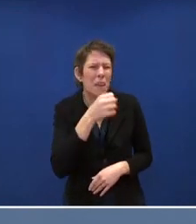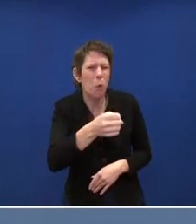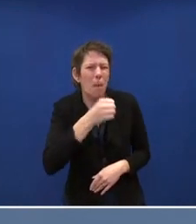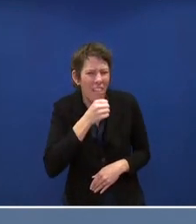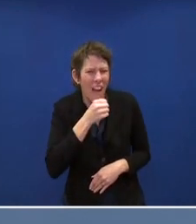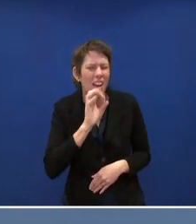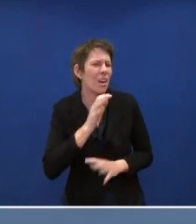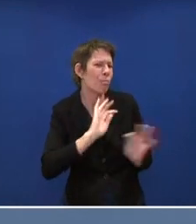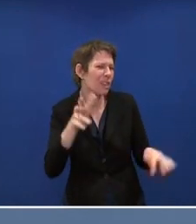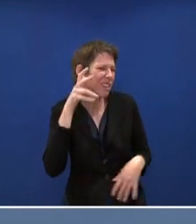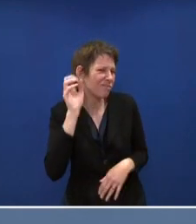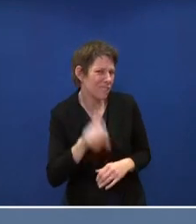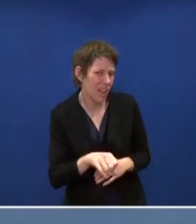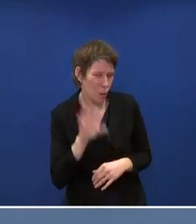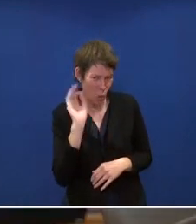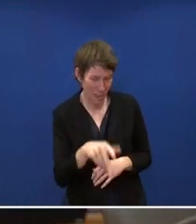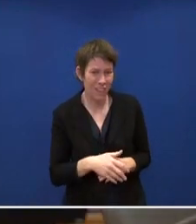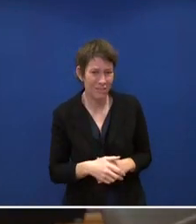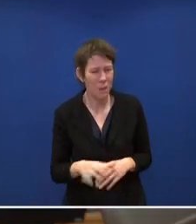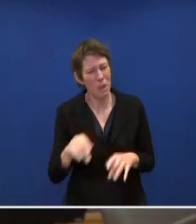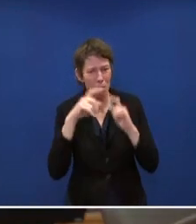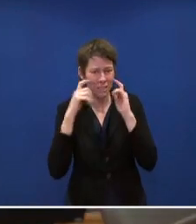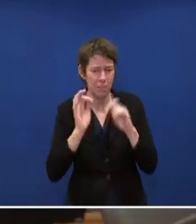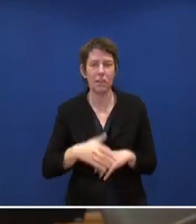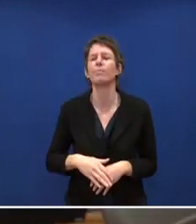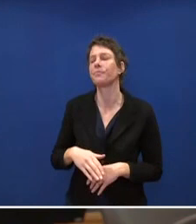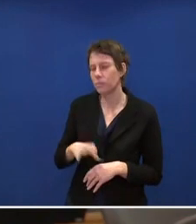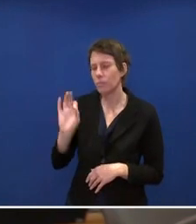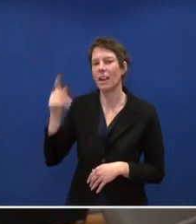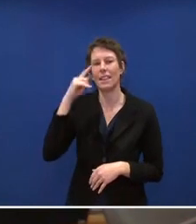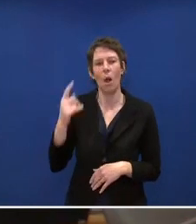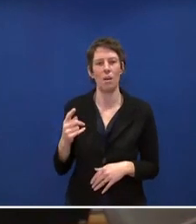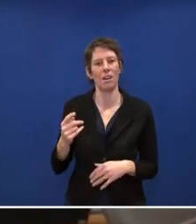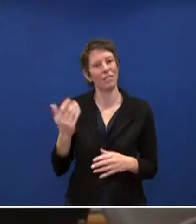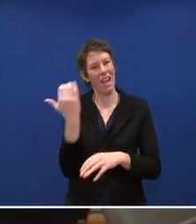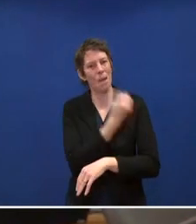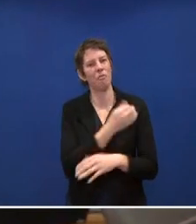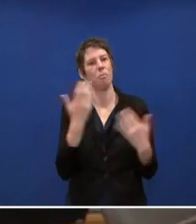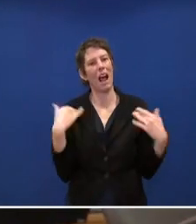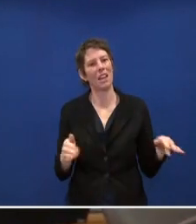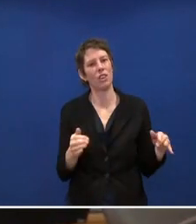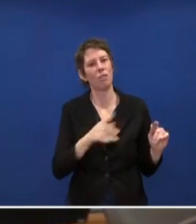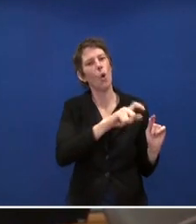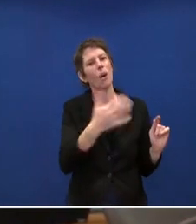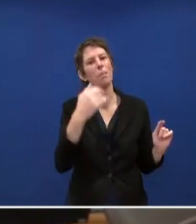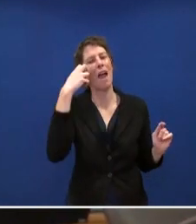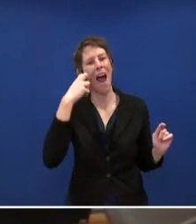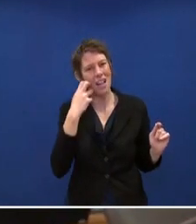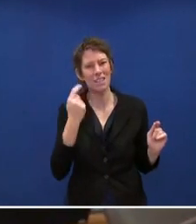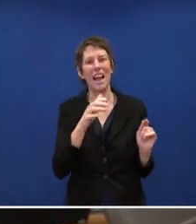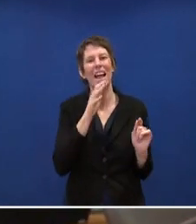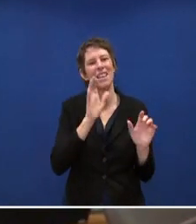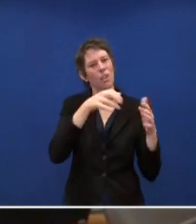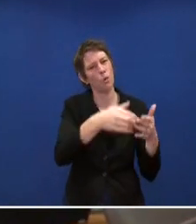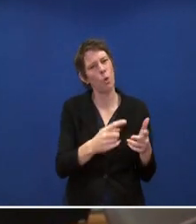sich ranziehen, dann können wir Sie besser verstehen, auch mit Maske. Herzlichen Dank. klar. Ich würde mal voraussetzen, dass die Impfbereitschaft bei den älteren Menschen und in den Risikogruppen und auch in den